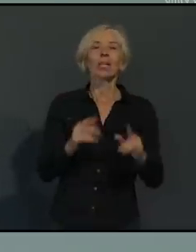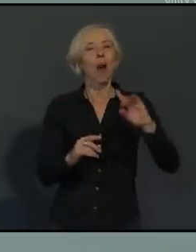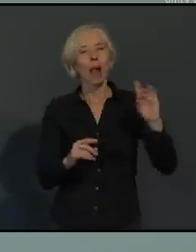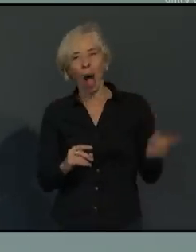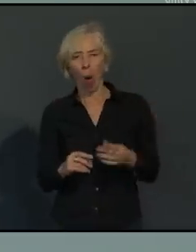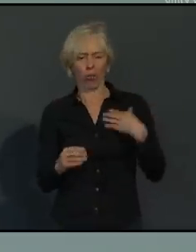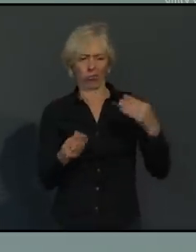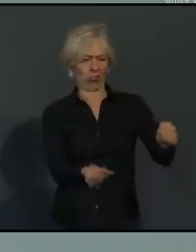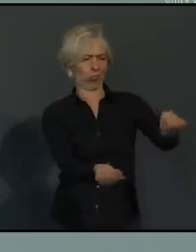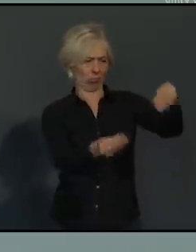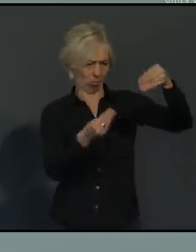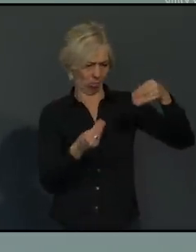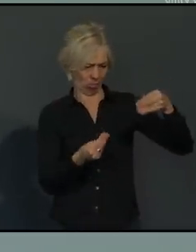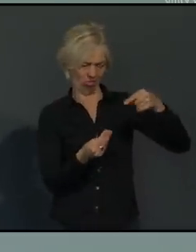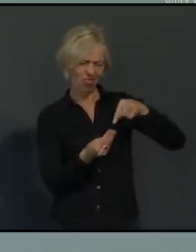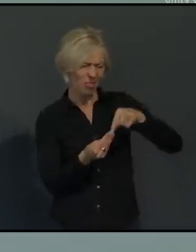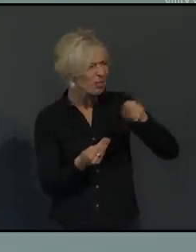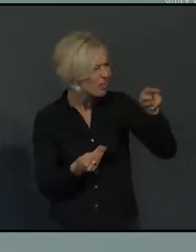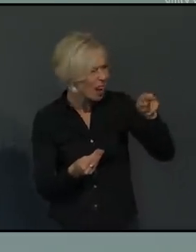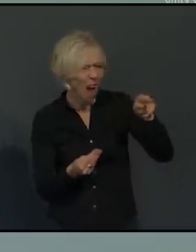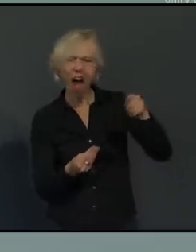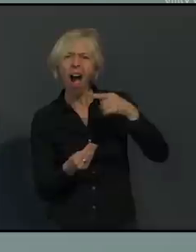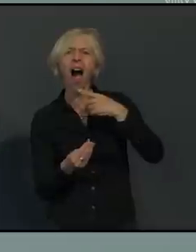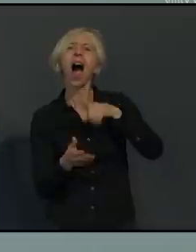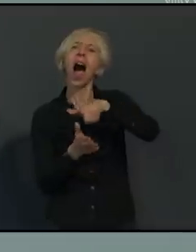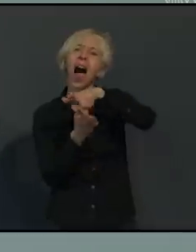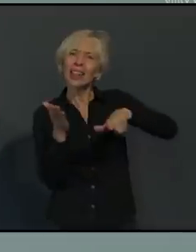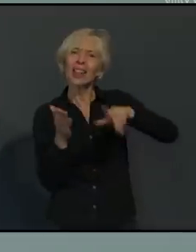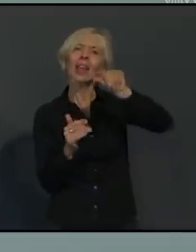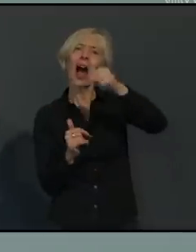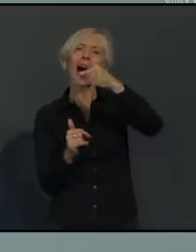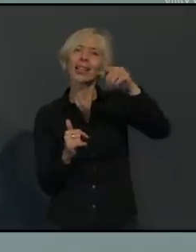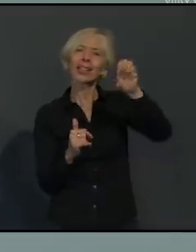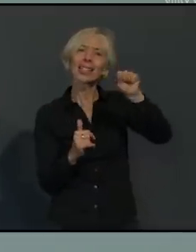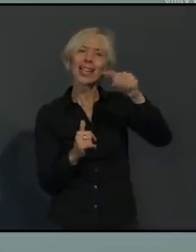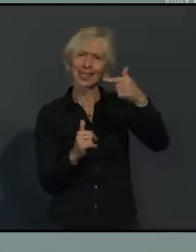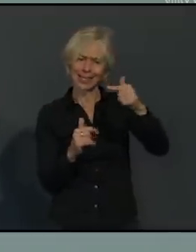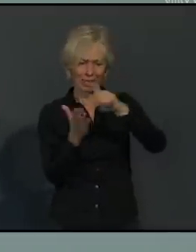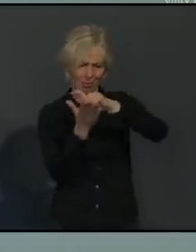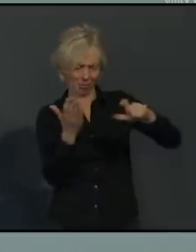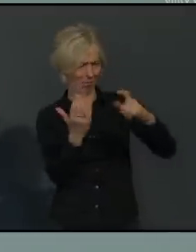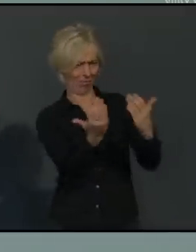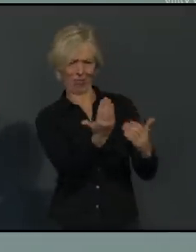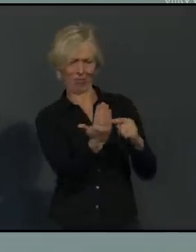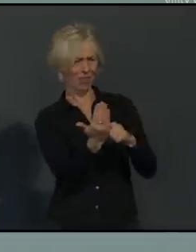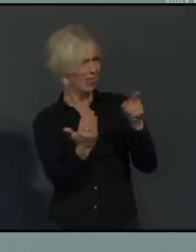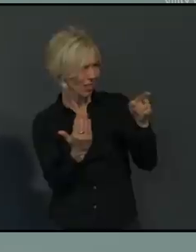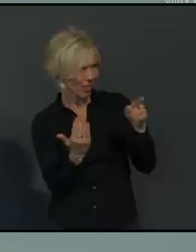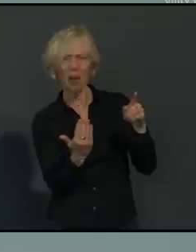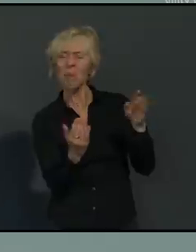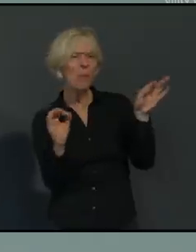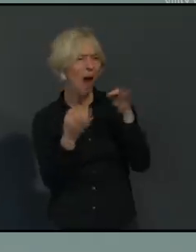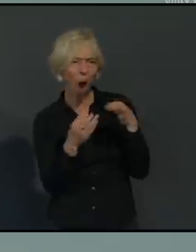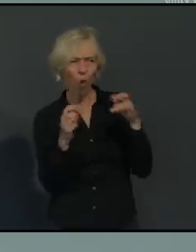-Nasen-Bedeckungstragepflicht entbinden. Von uns auch aufgrund unserer Erfahrungen in den letzten Wochen